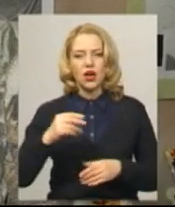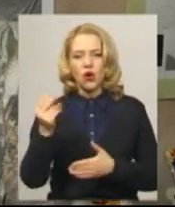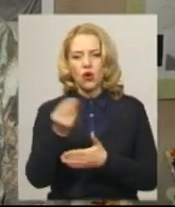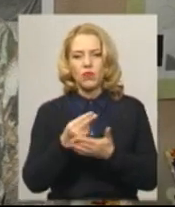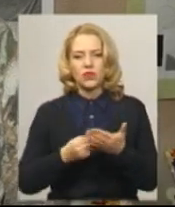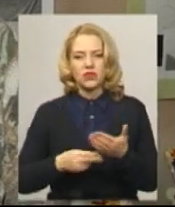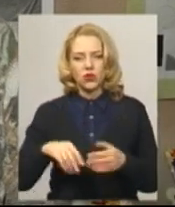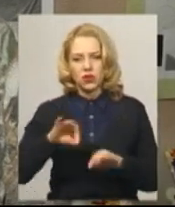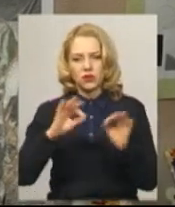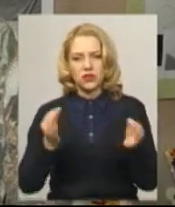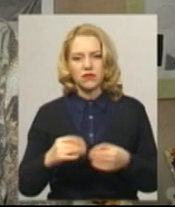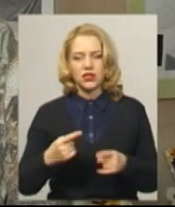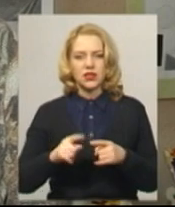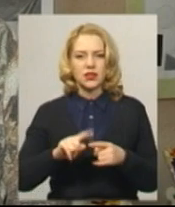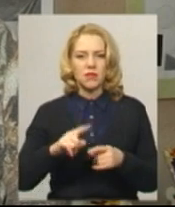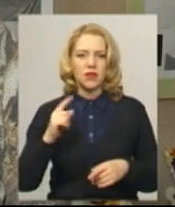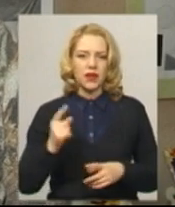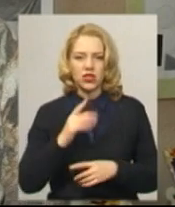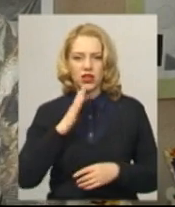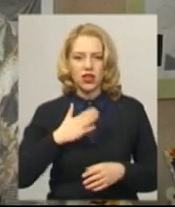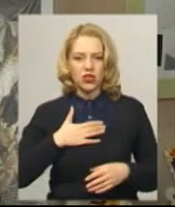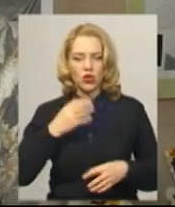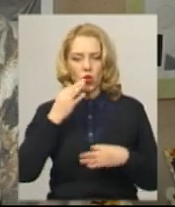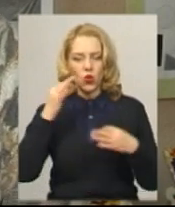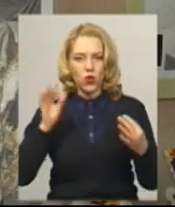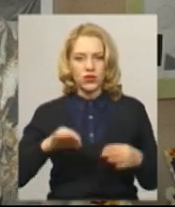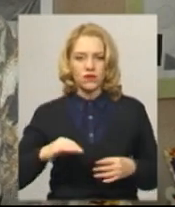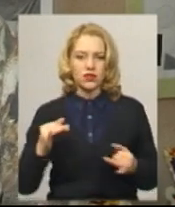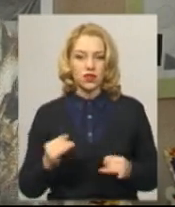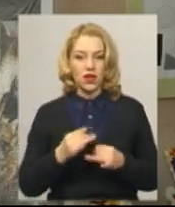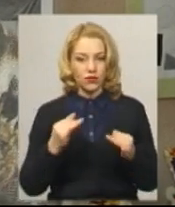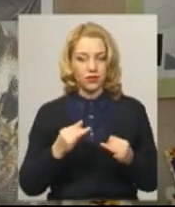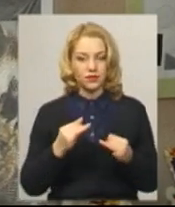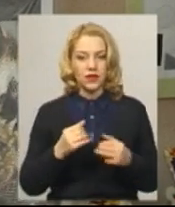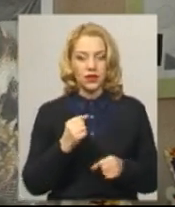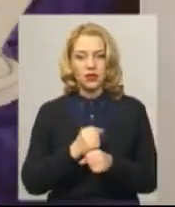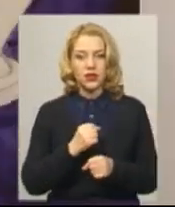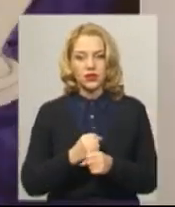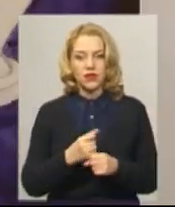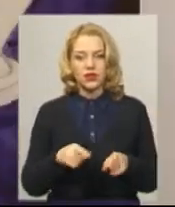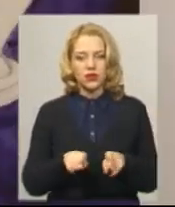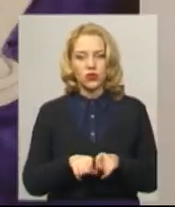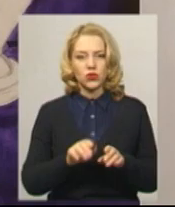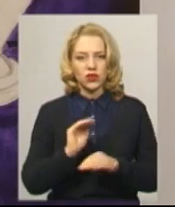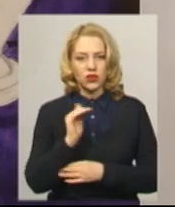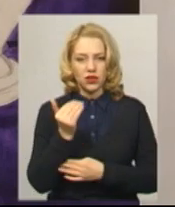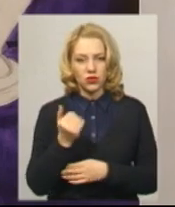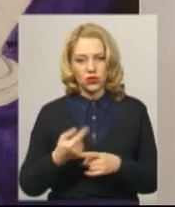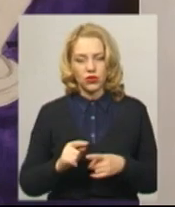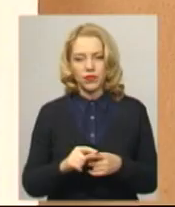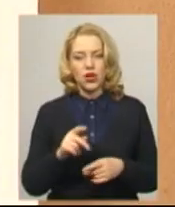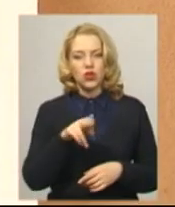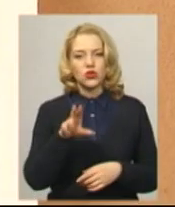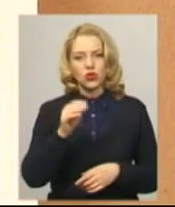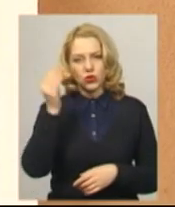і це наш перший досвід такий, по-перше, дуже цікаво працювати з дитиною. Стосовно художніх здібностей